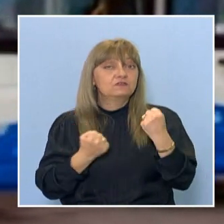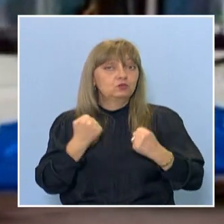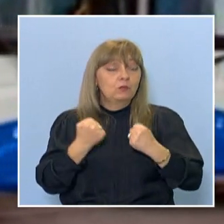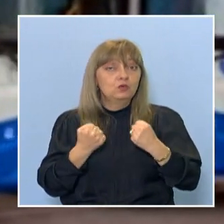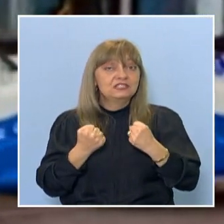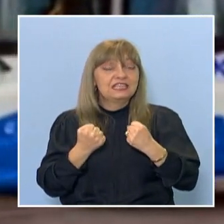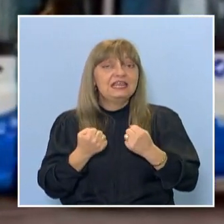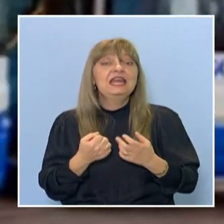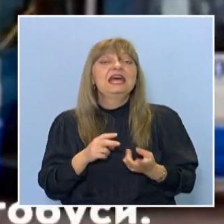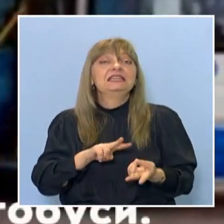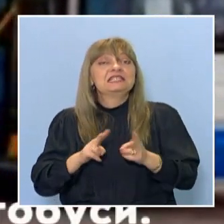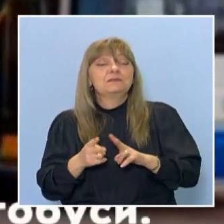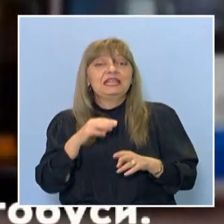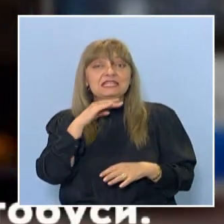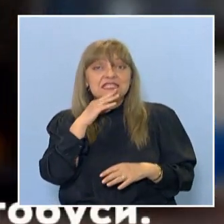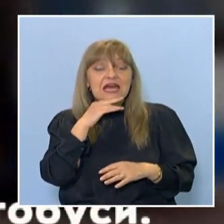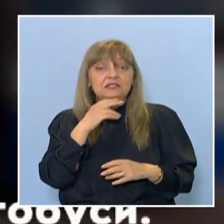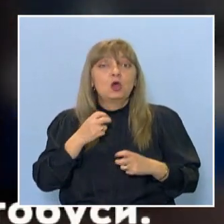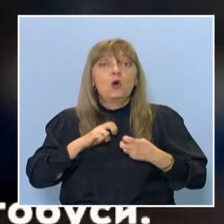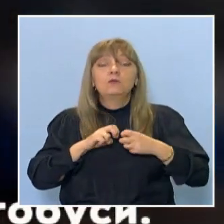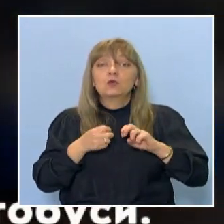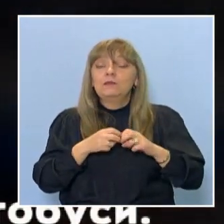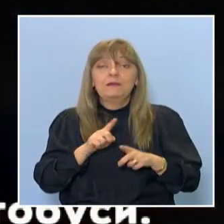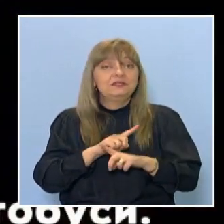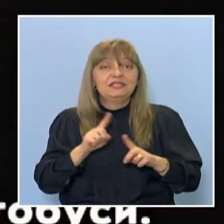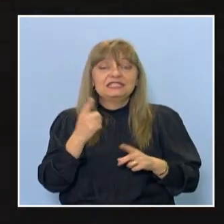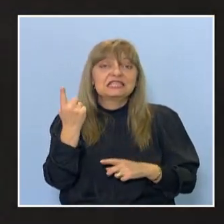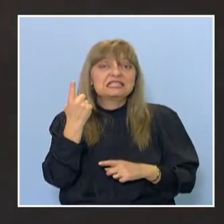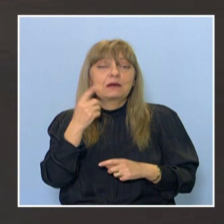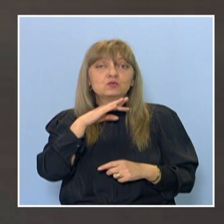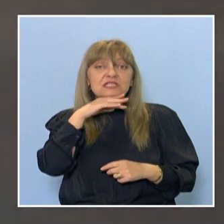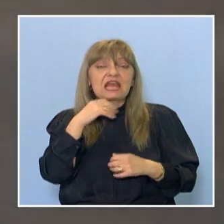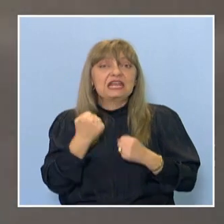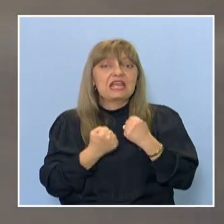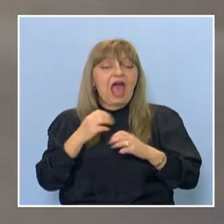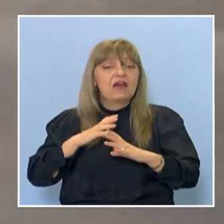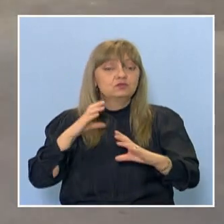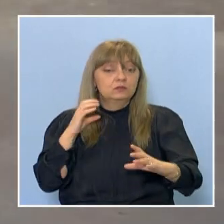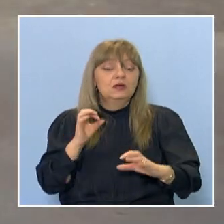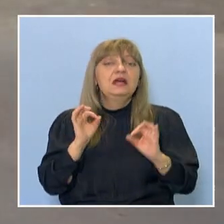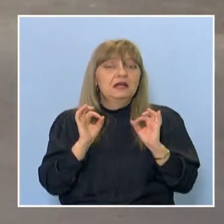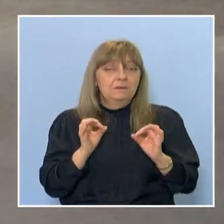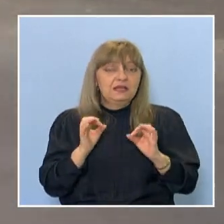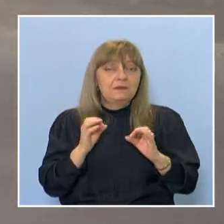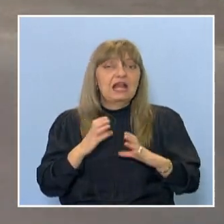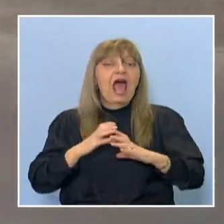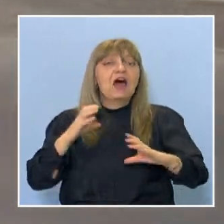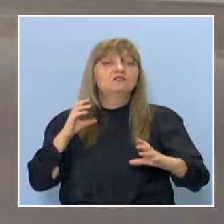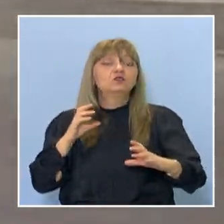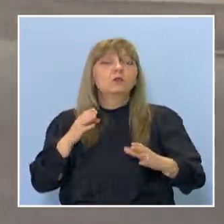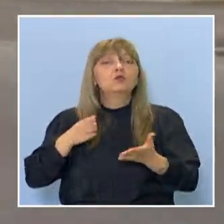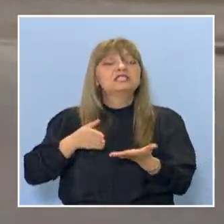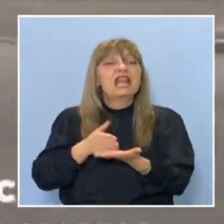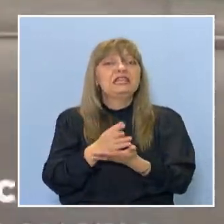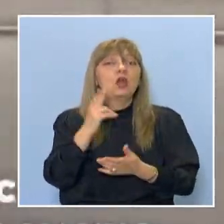да заменят старите. Но проблемите не са само с старите автобуси. Например, автобус на линия номер 14.